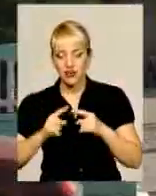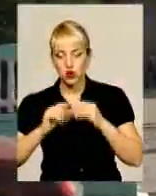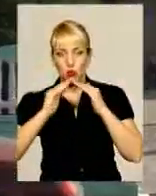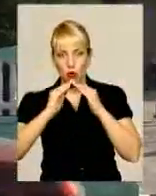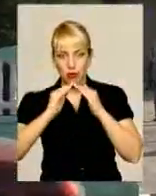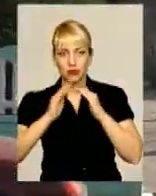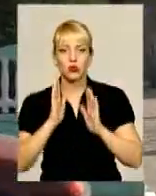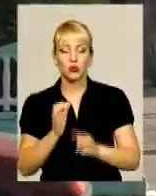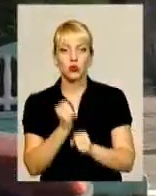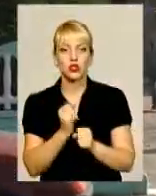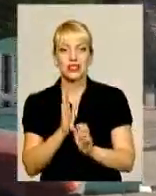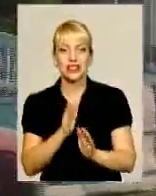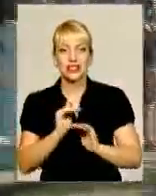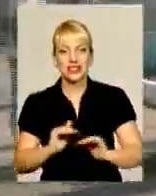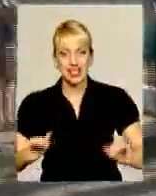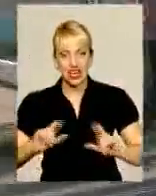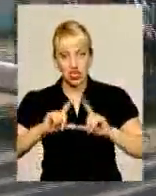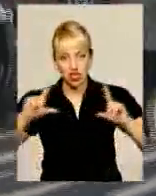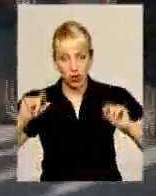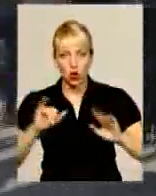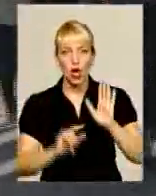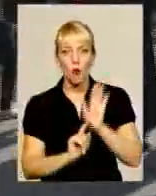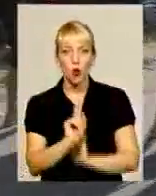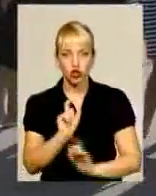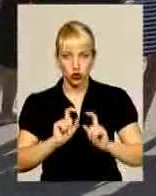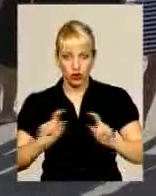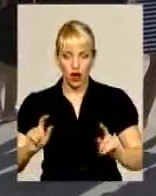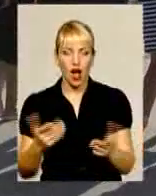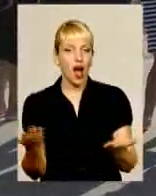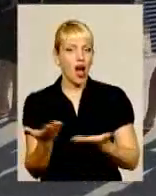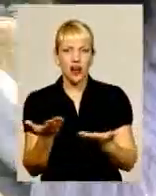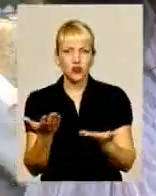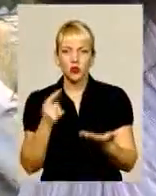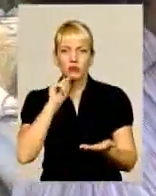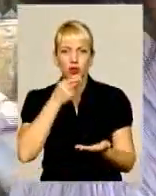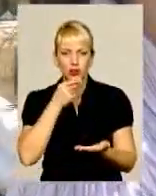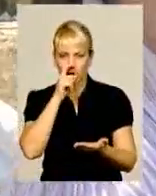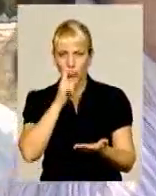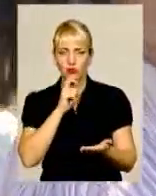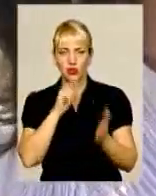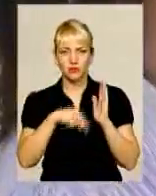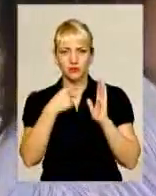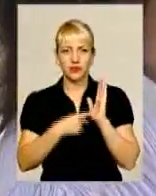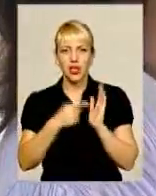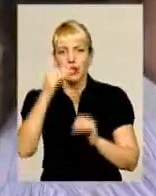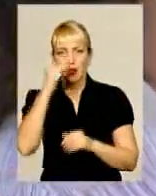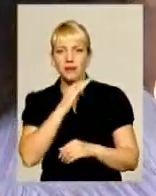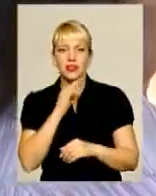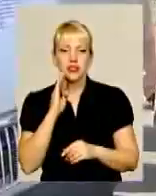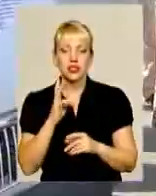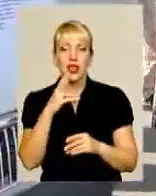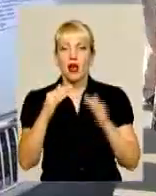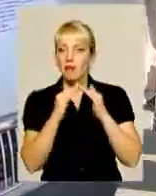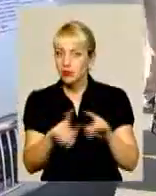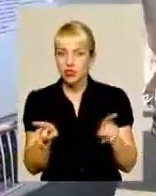працюватиме лише дитячий садок та початкова школа. Щоправда, в чому сенс економії, батькам не зрозуміло, бо приміщення все одно